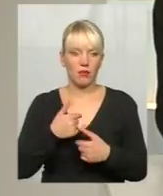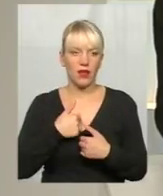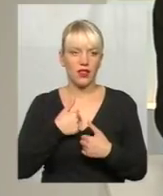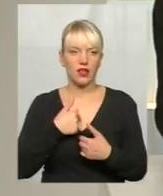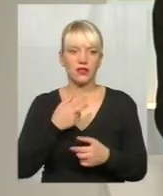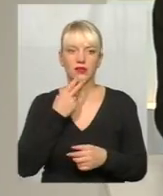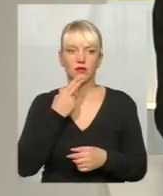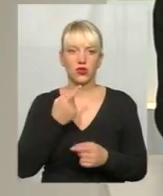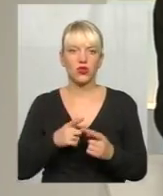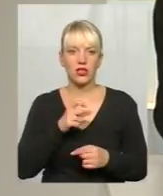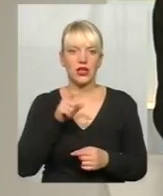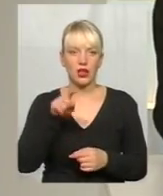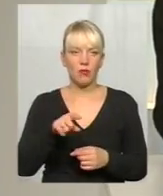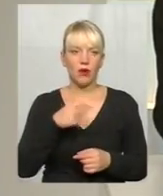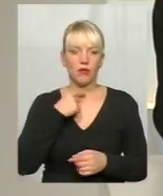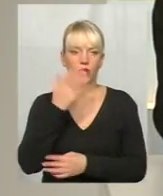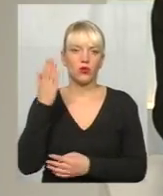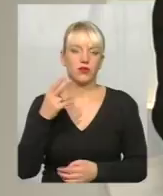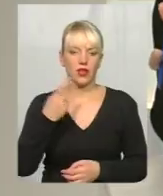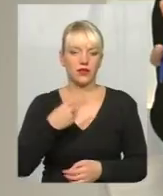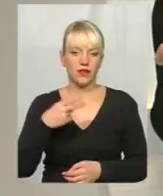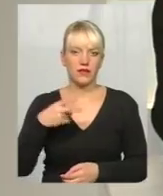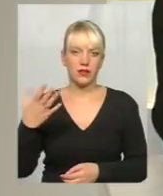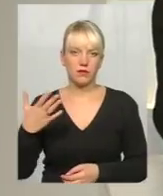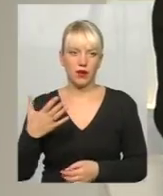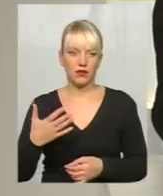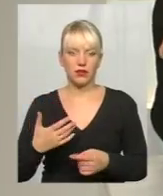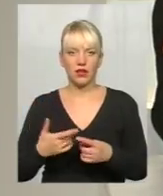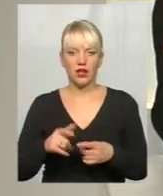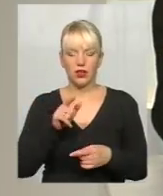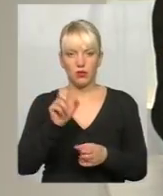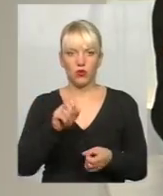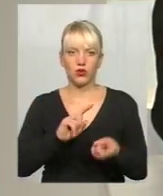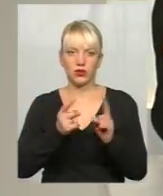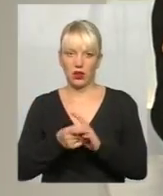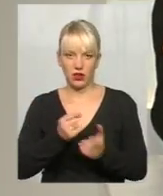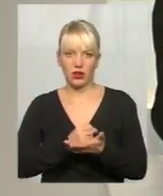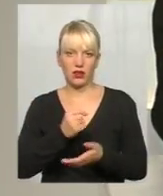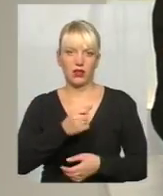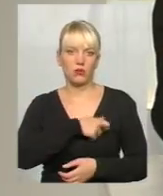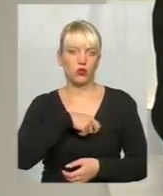проголосували 20-25 людей, ти став депутатом. Нехай селищною радою, там, чи об'єднує громадою, так.